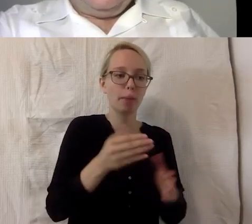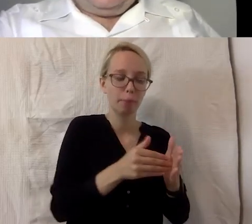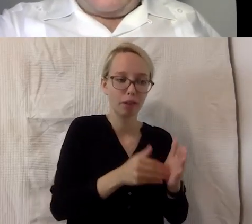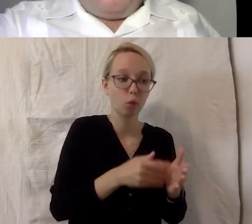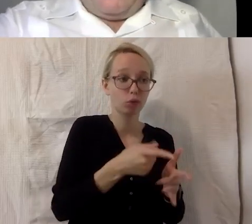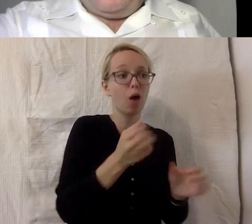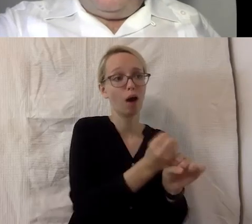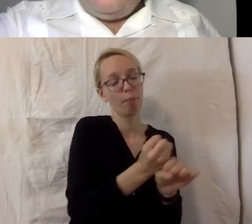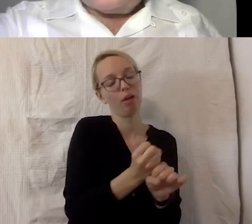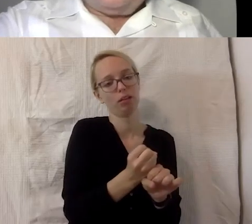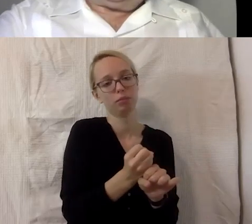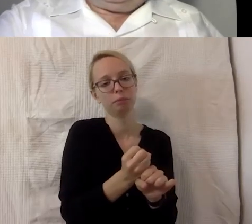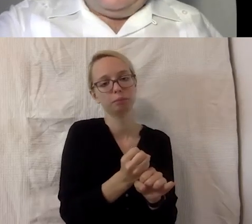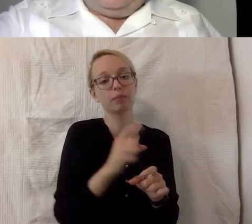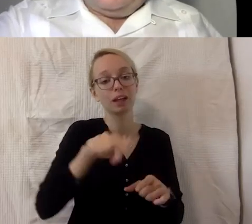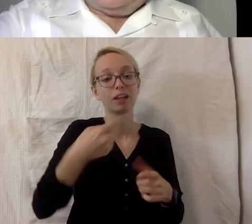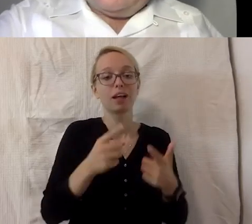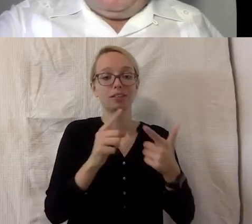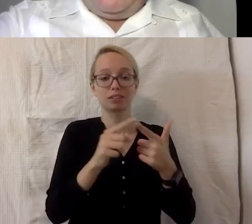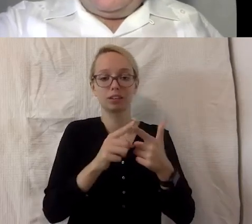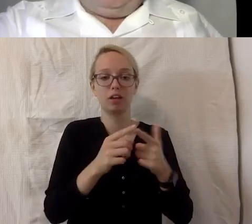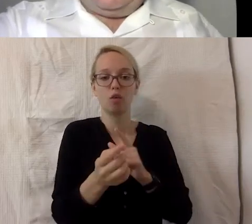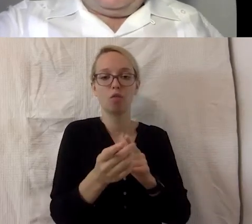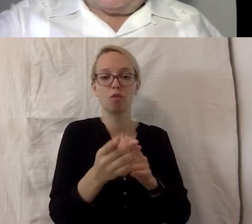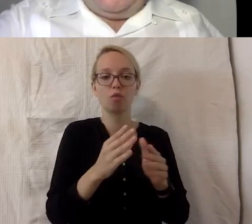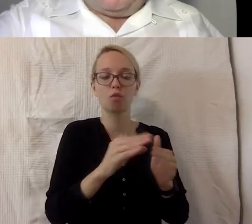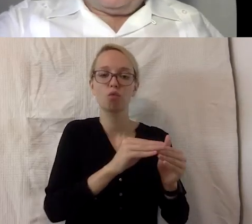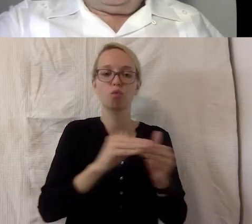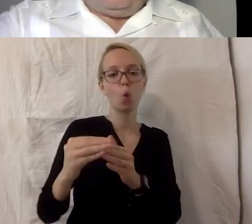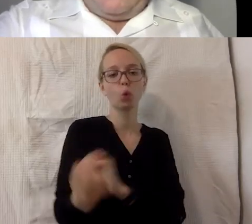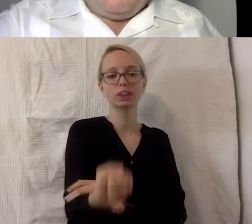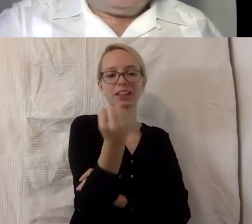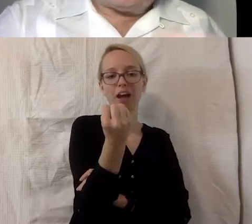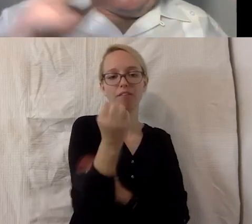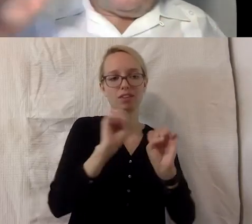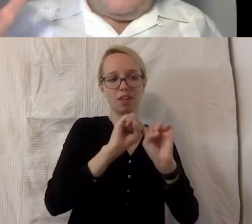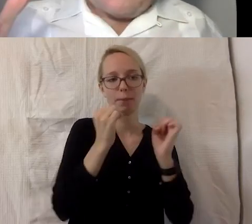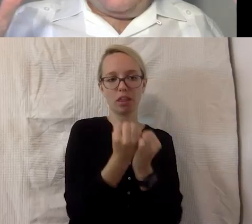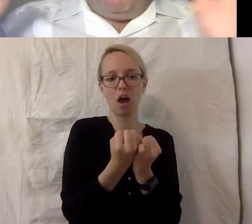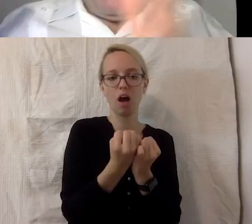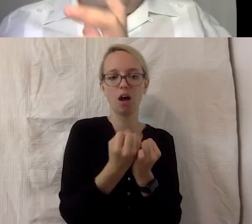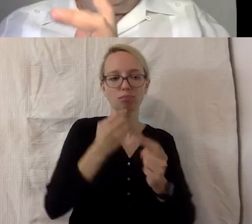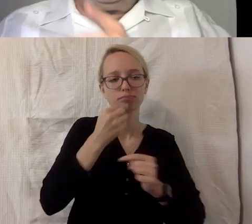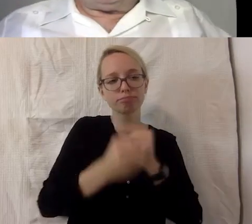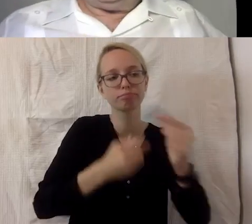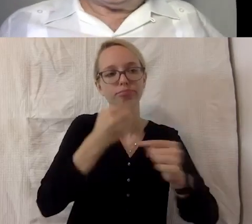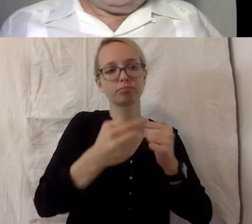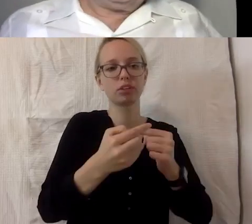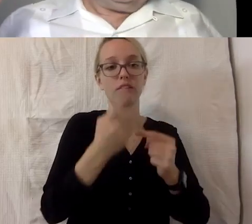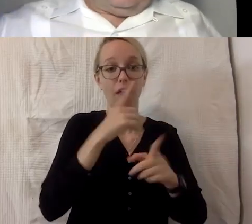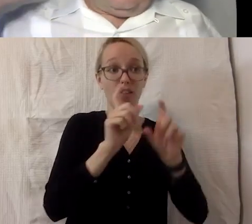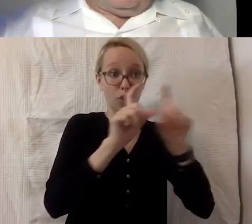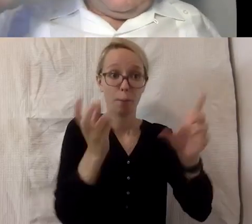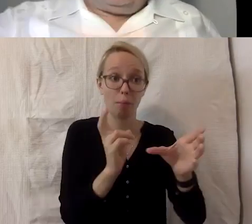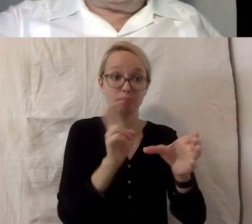eine. Dann haben wir ein Führungskräfte-Seminar entwickelt, was eben dann über die Laufzeit von der Zeit, wo wir auf dem Firmengelände